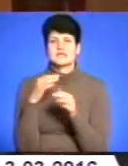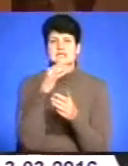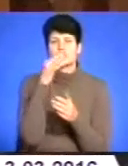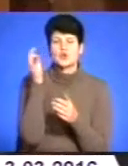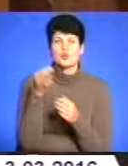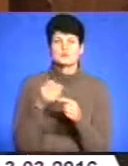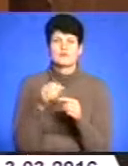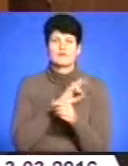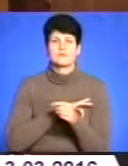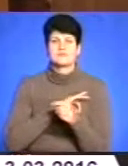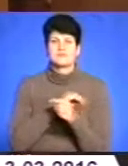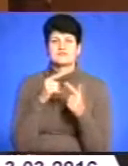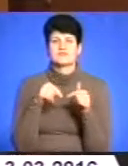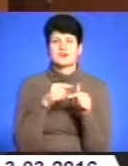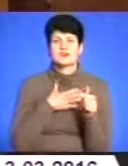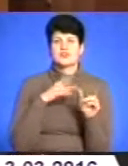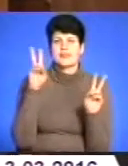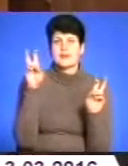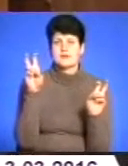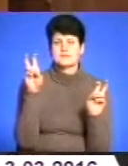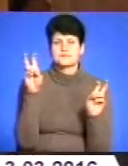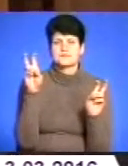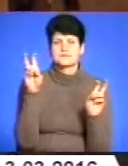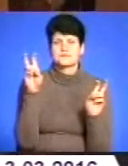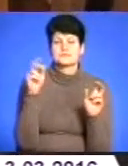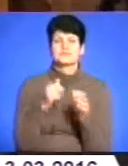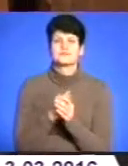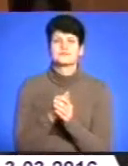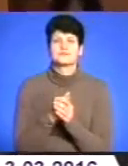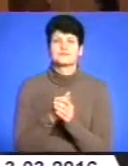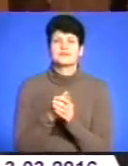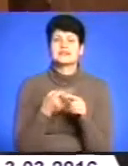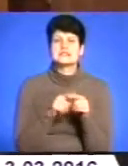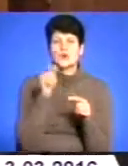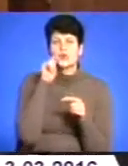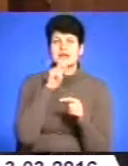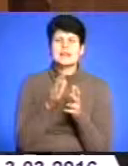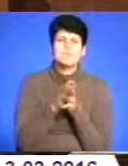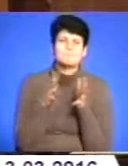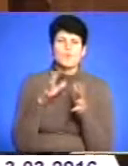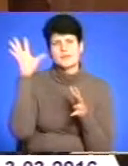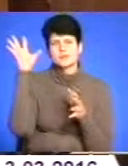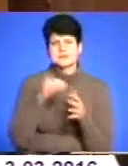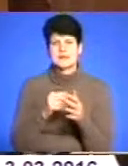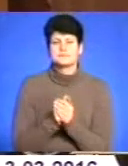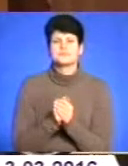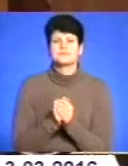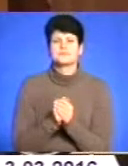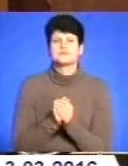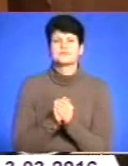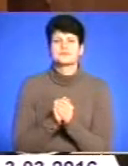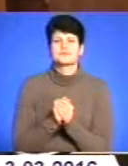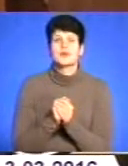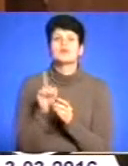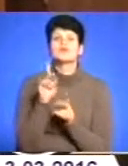Наша тема – це «Україна понад усе». І про що ця